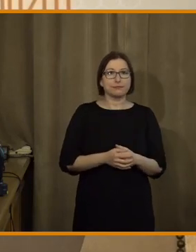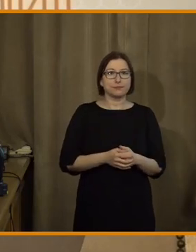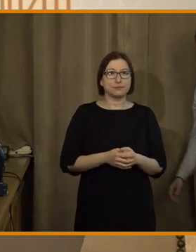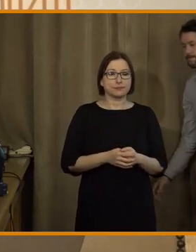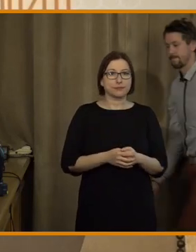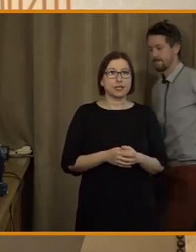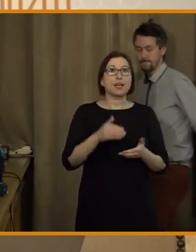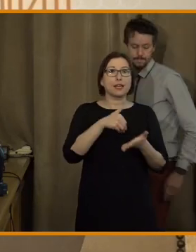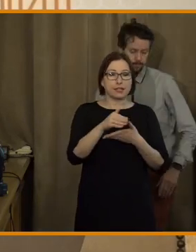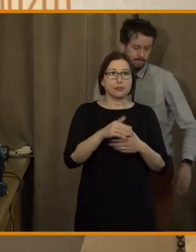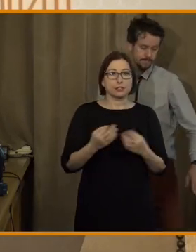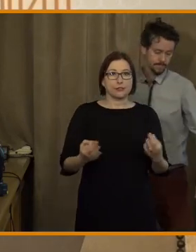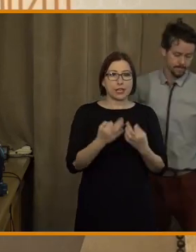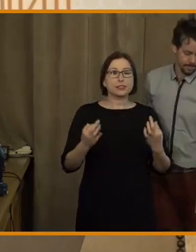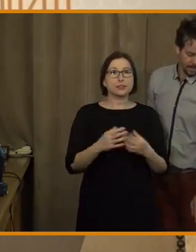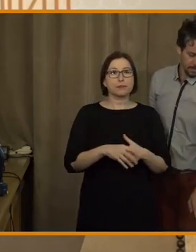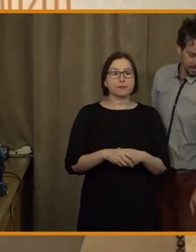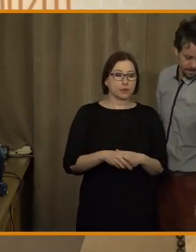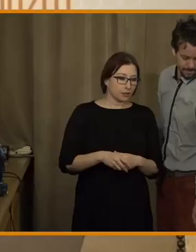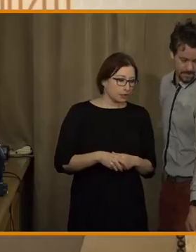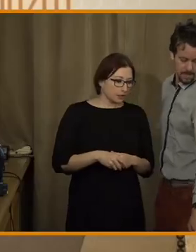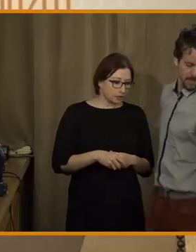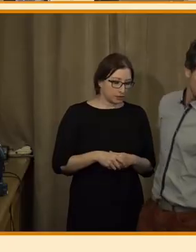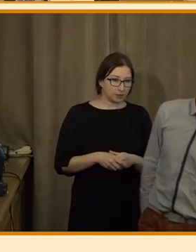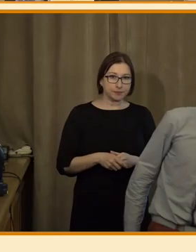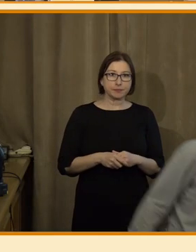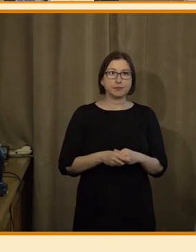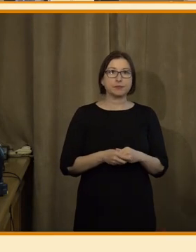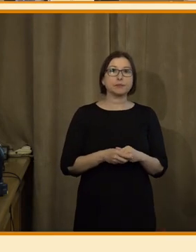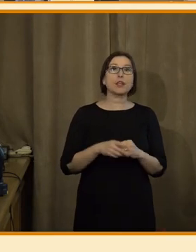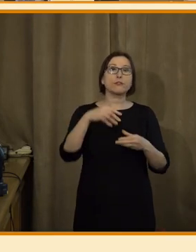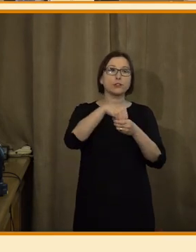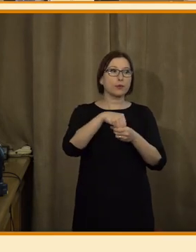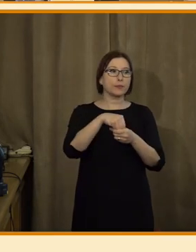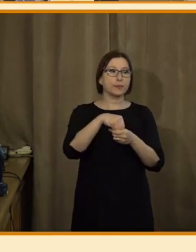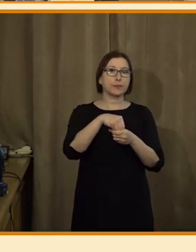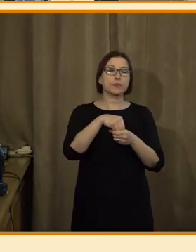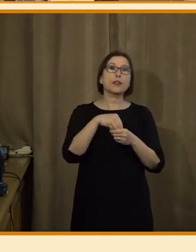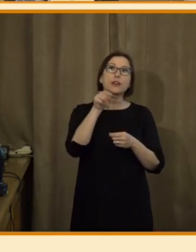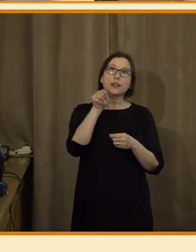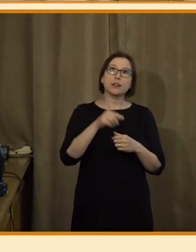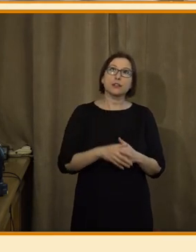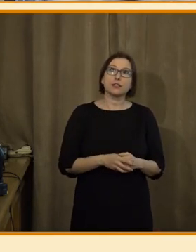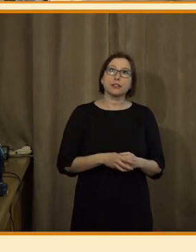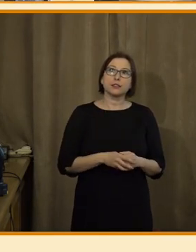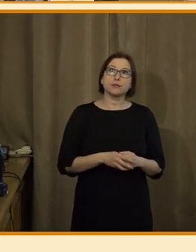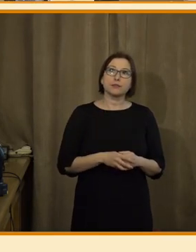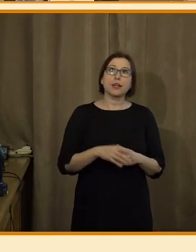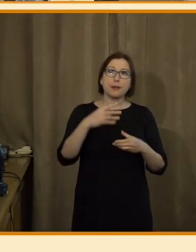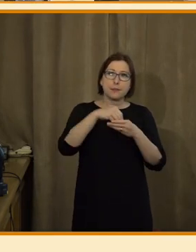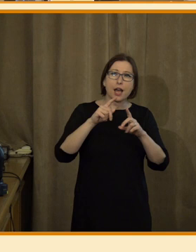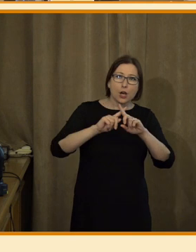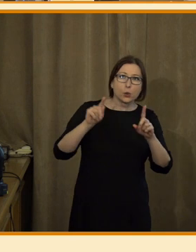Super, další slide. Děkuji. Takže je tam i to doporučování obsahu fact-checking a další